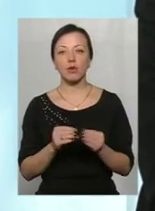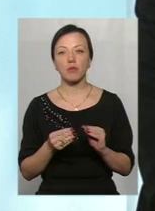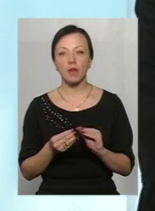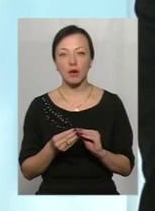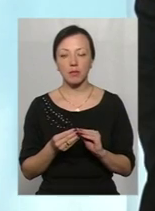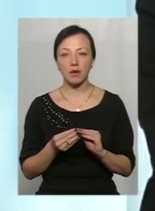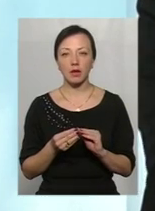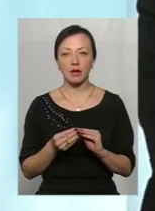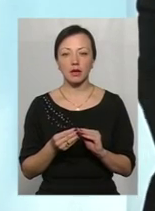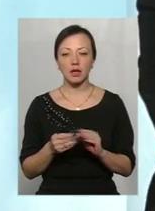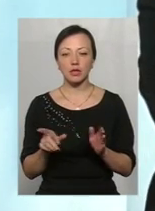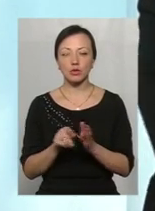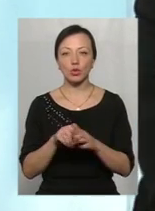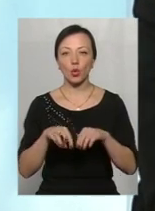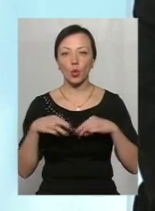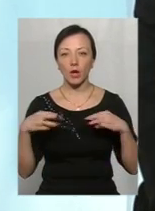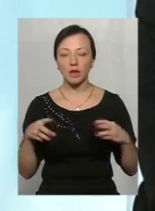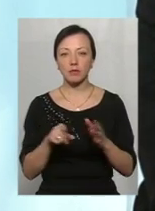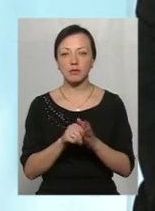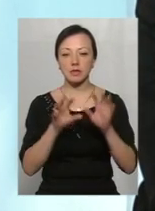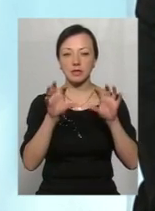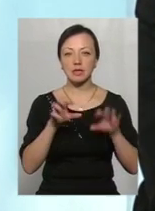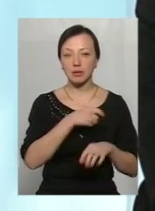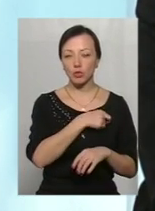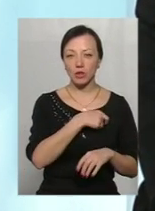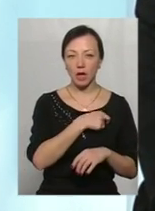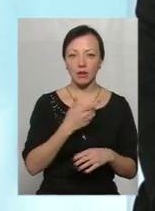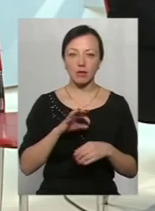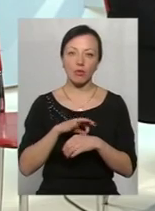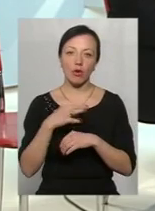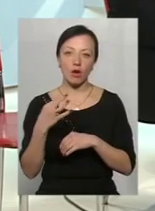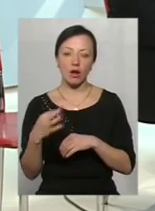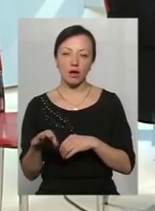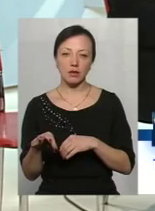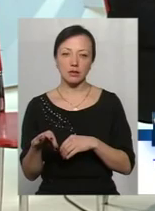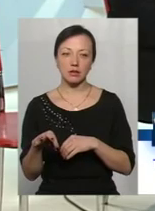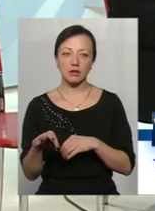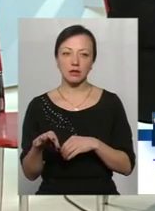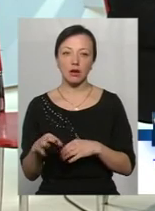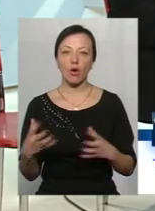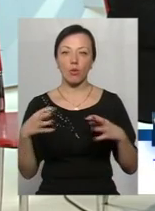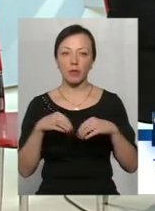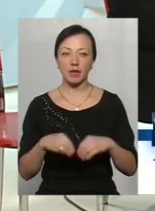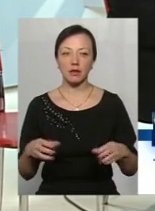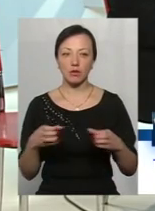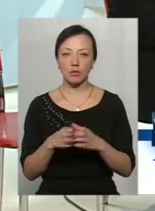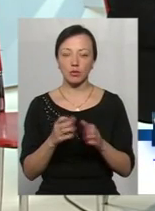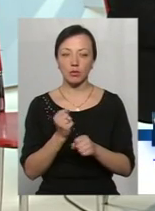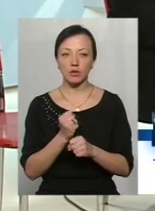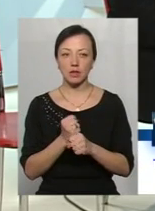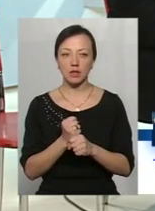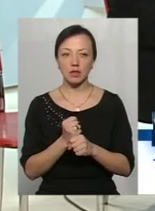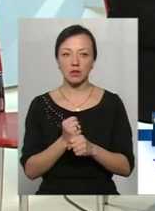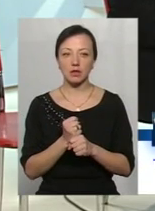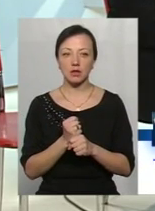з урядом, з законодавцями, які болять об'єднані громади, і ми будемо працювати на